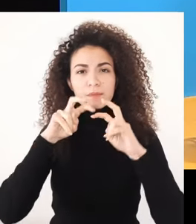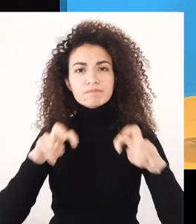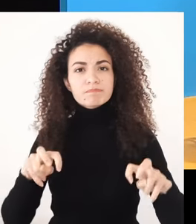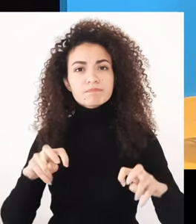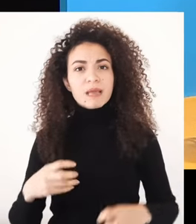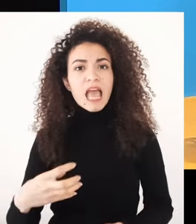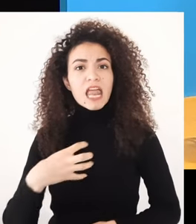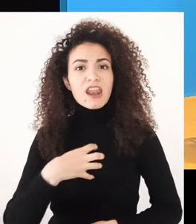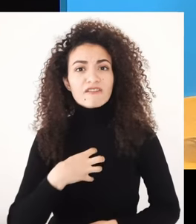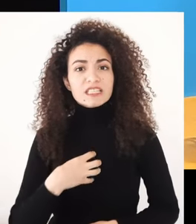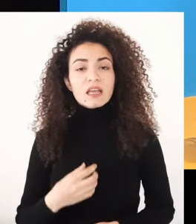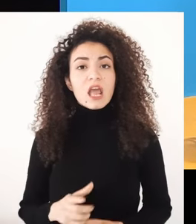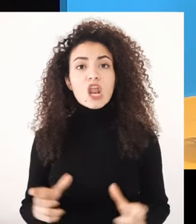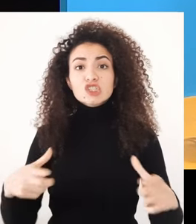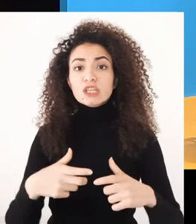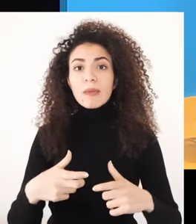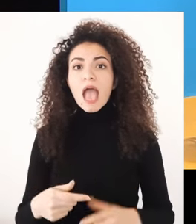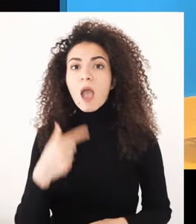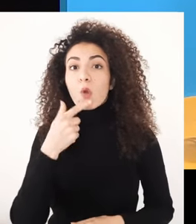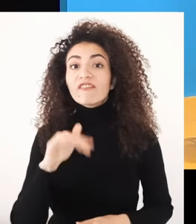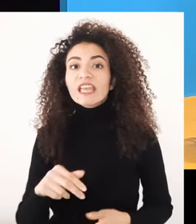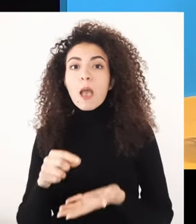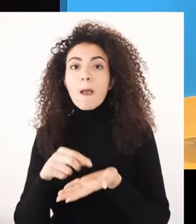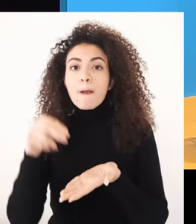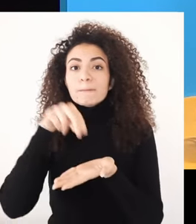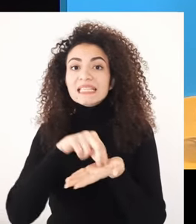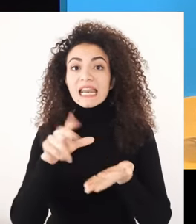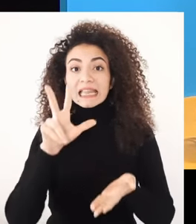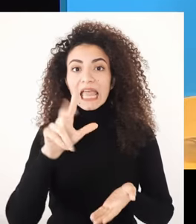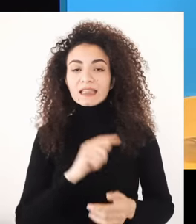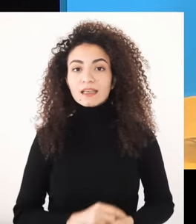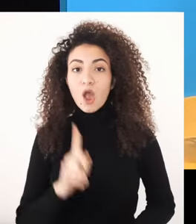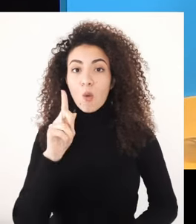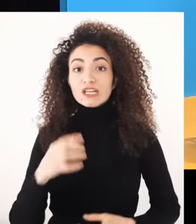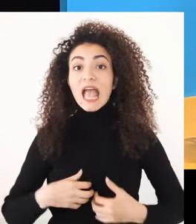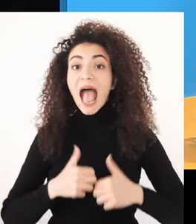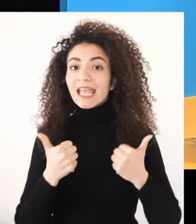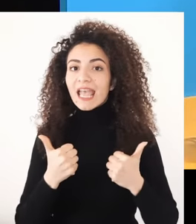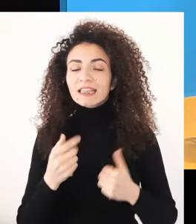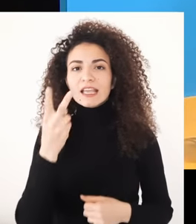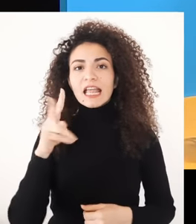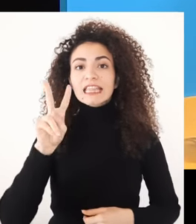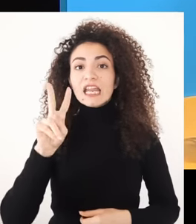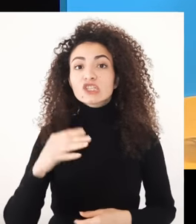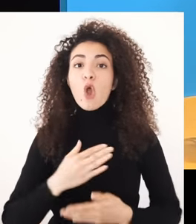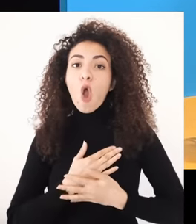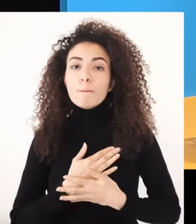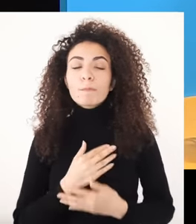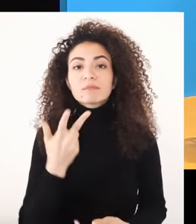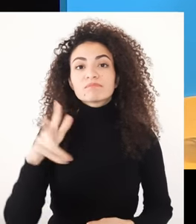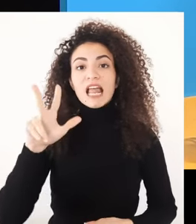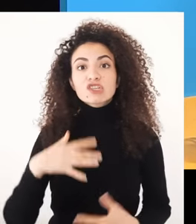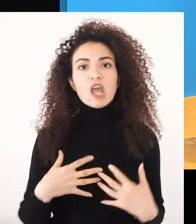سالومي أنه كل شخص بيولد مع ثلاثة بذور بزرة الحياة والحب والطاقة